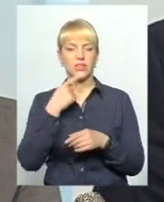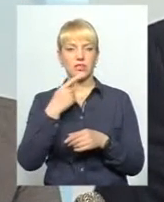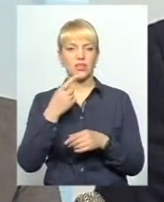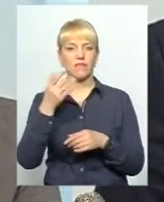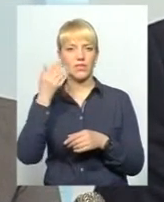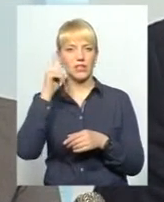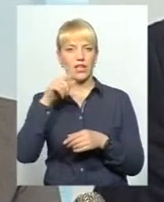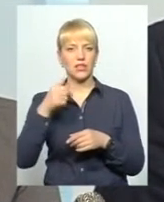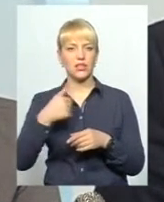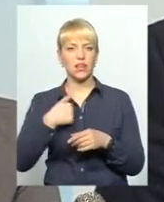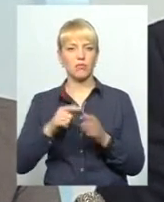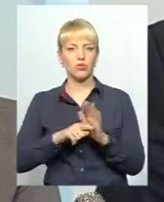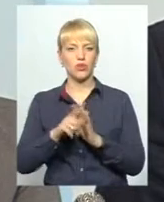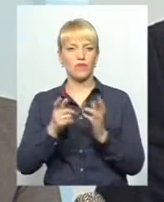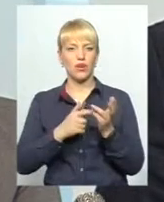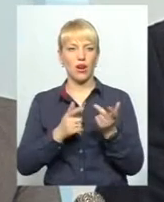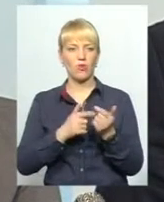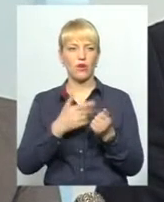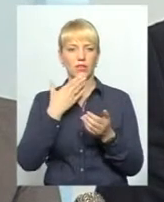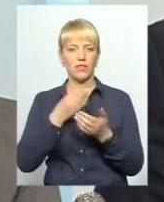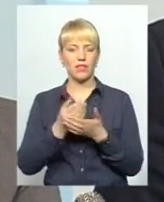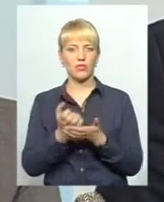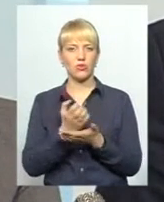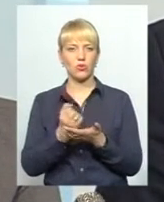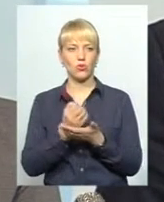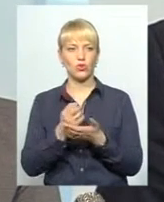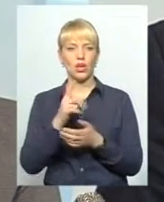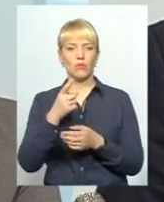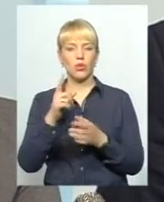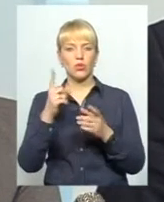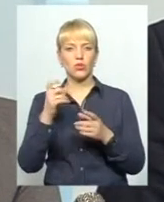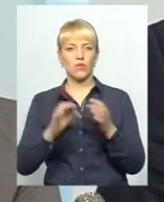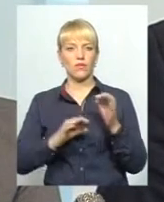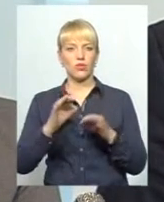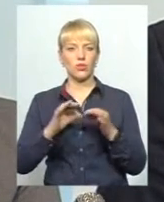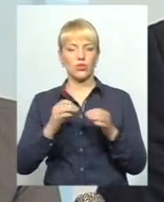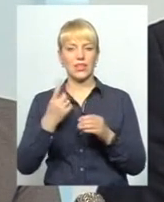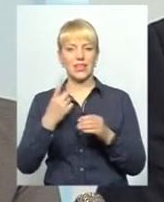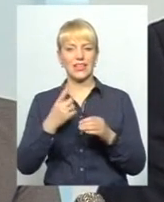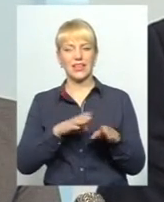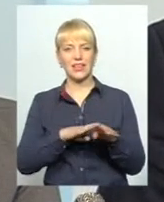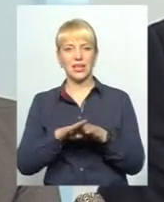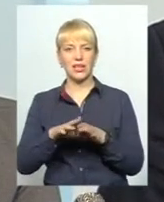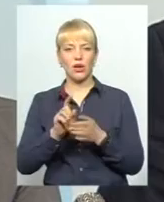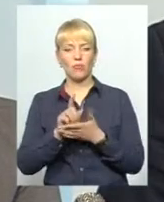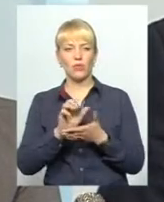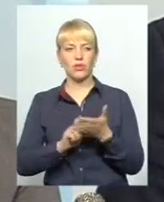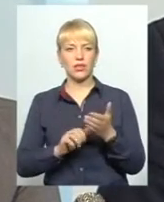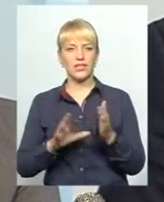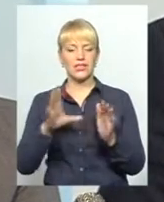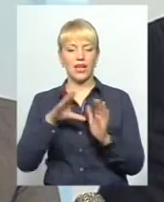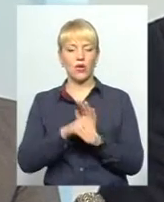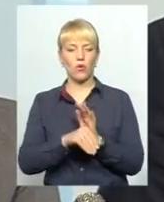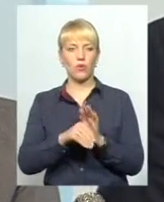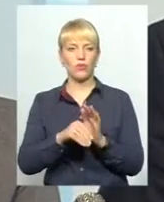ви знаєте, я почав врахувати власні доходи, то що 100% єдиного податку зараховується в місцеві бюджети. Коли я